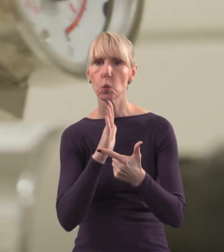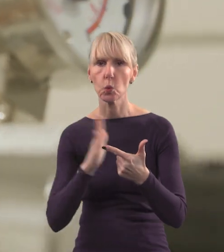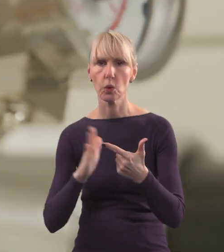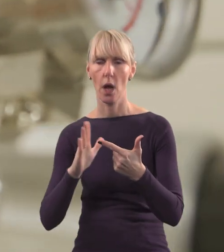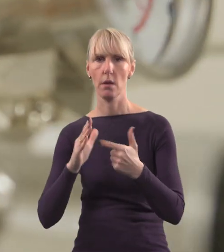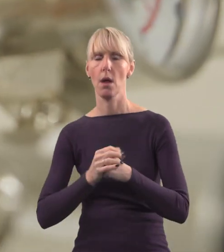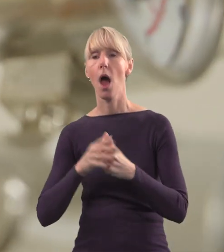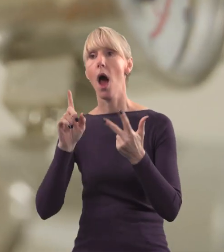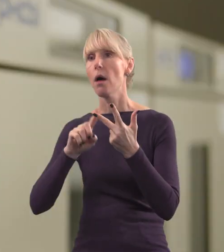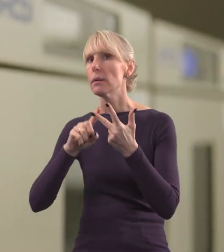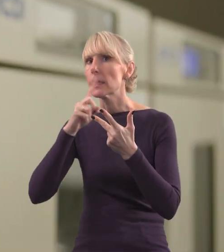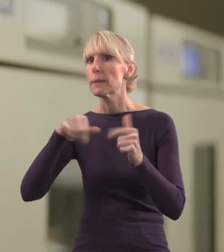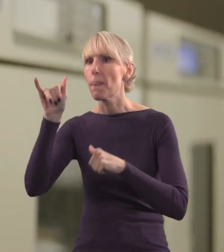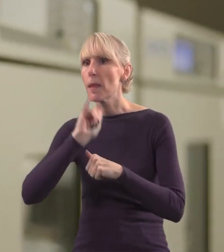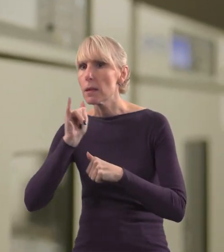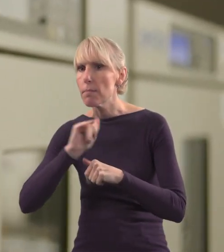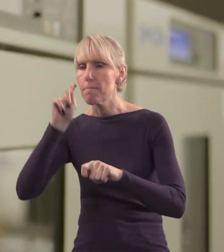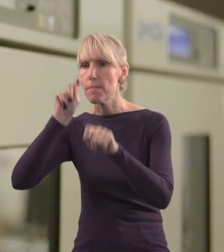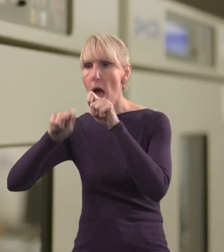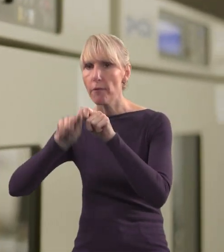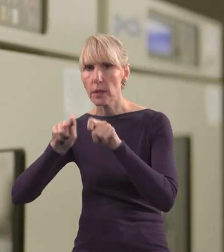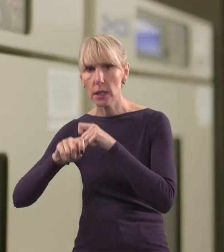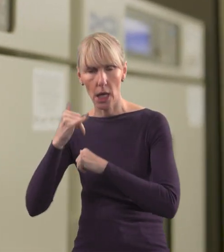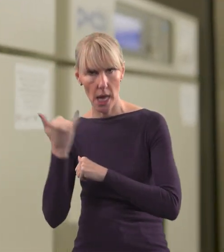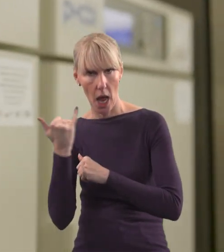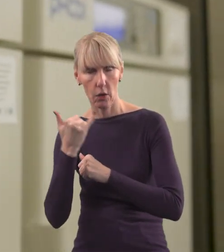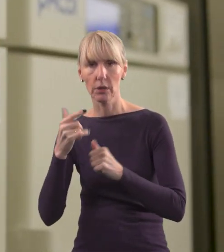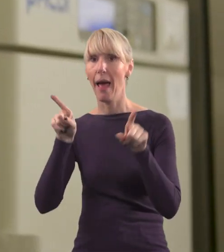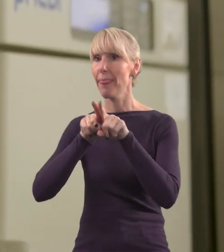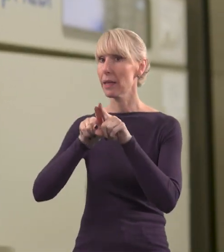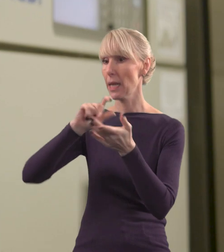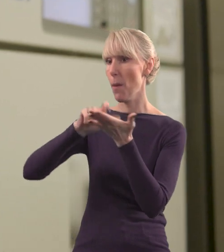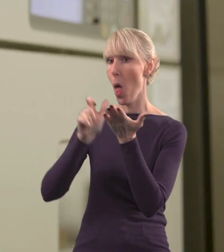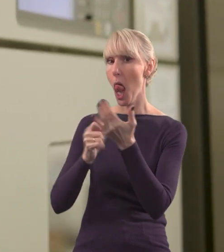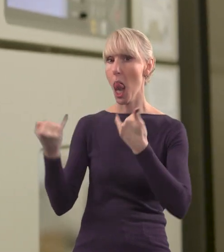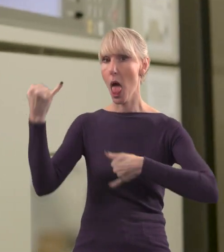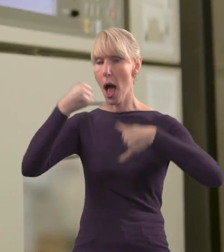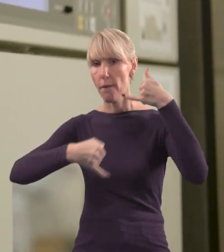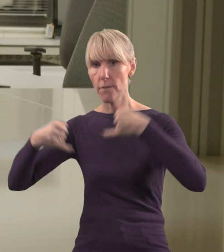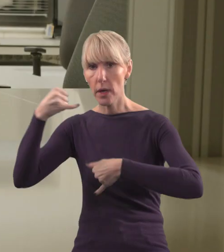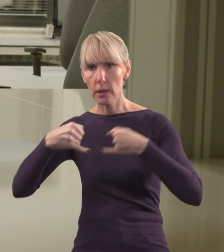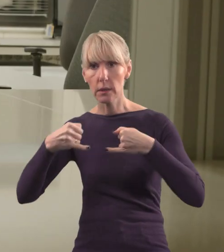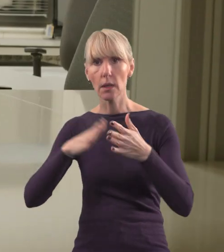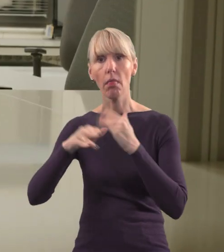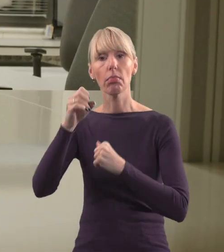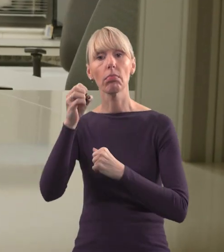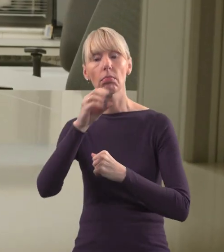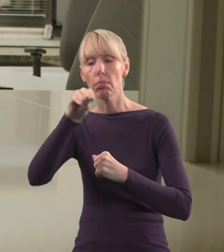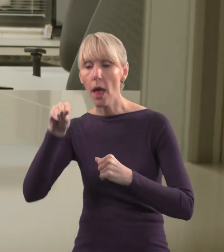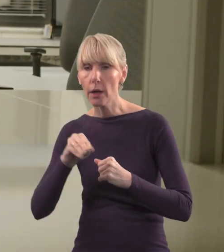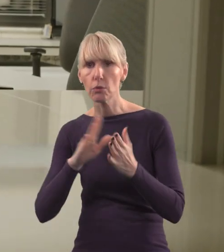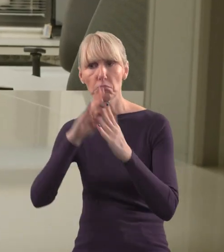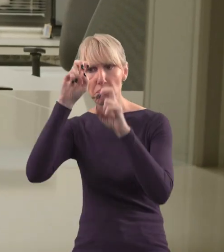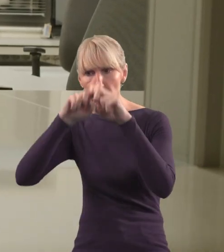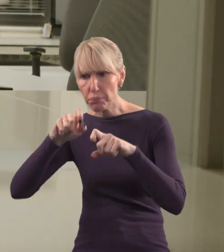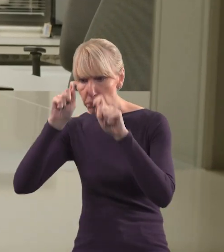do ich testowania, testowania ich jakości, a także laboratorium fizjologii nasion, które pozwala badać